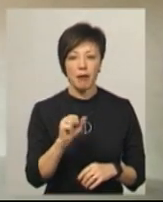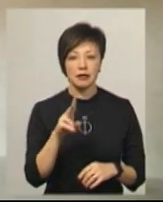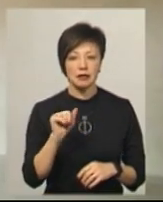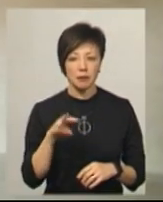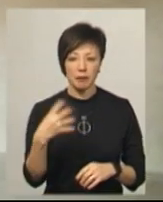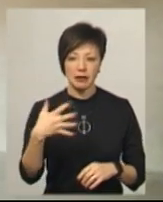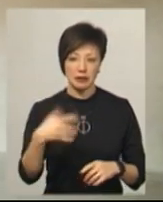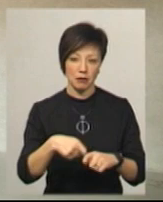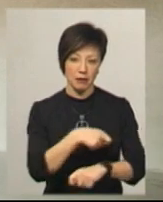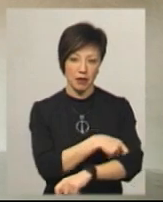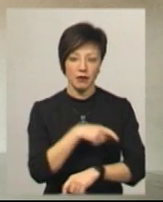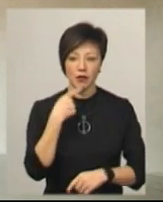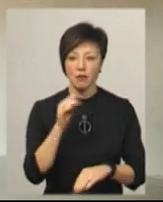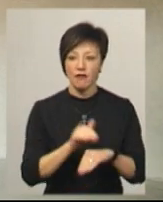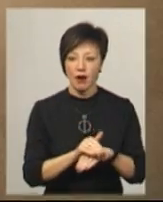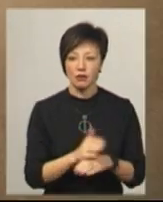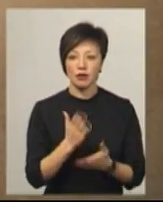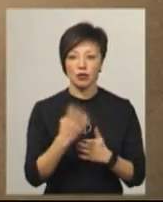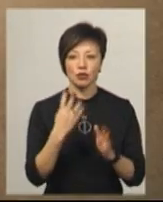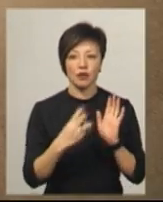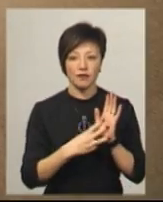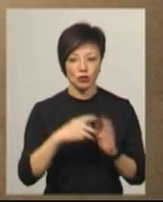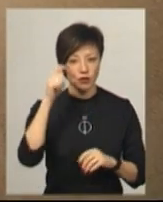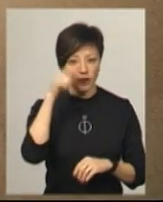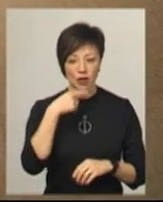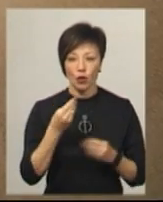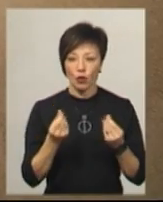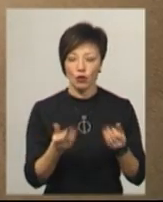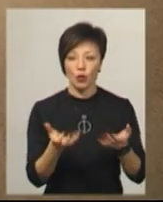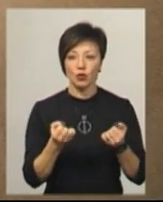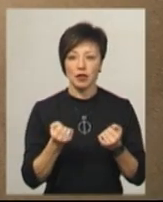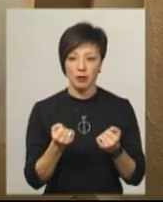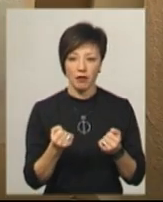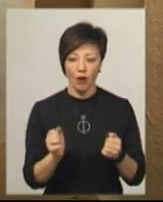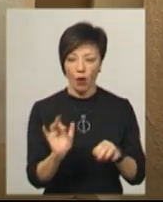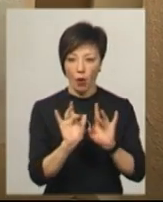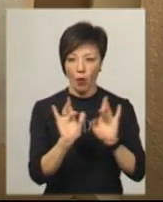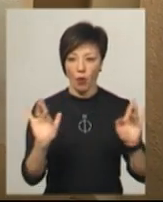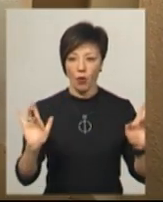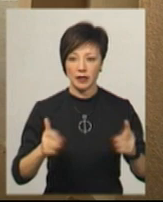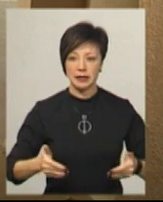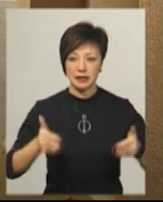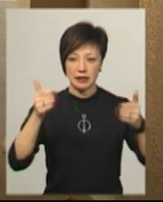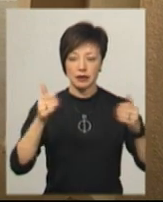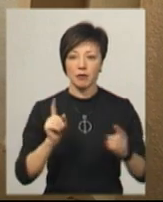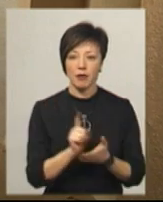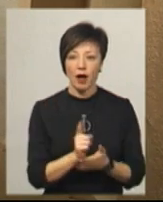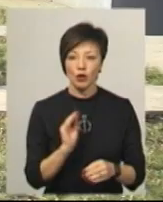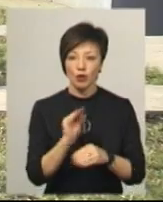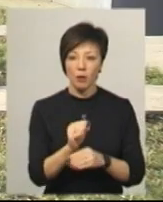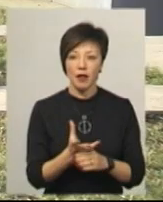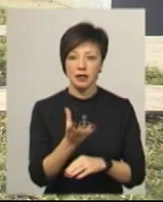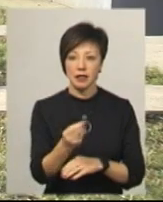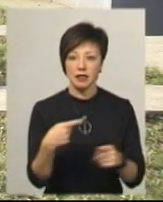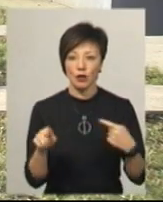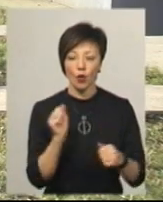квадратних метрів. Говорить, по факту виявилось 48. Чоловік каже, за ці кошти отримав голість ціни. І ще має доплатити різницю за кожен квадрат житла.